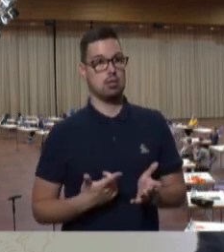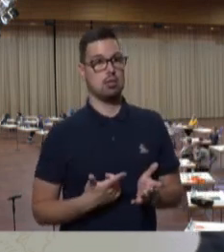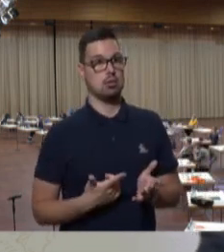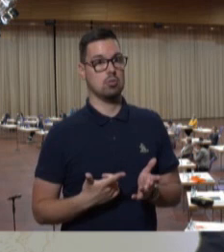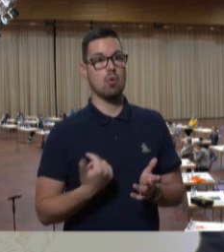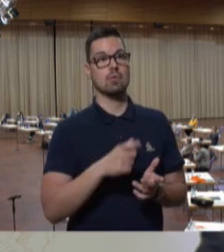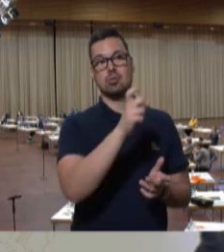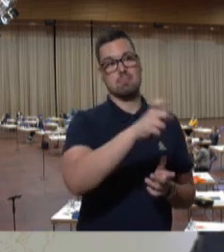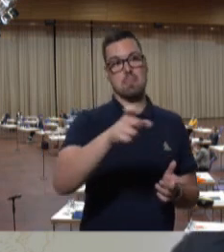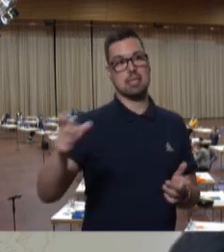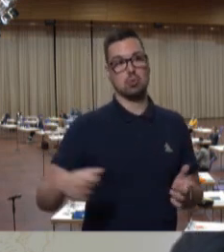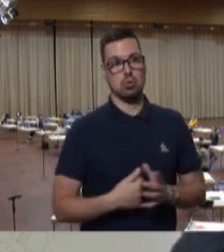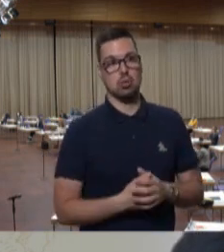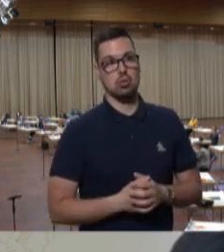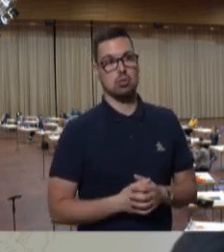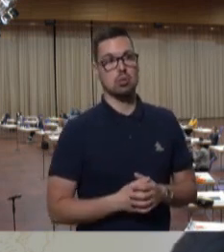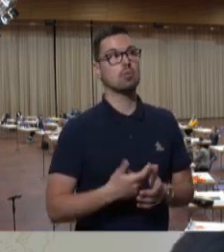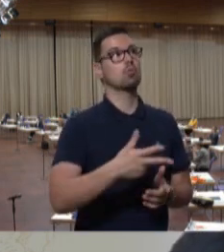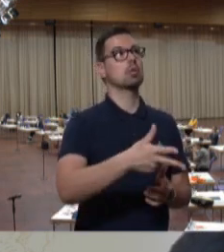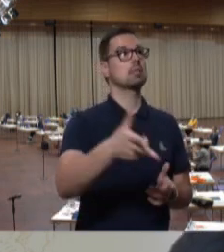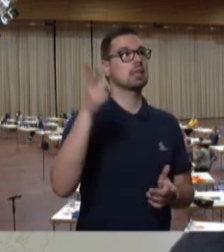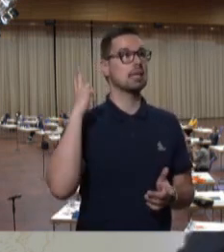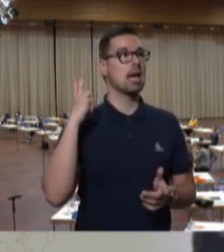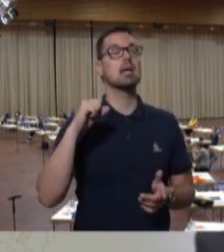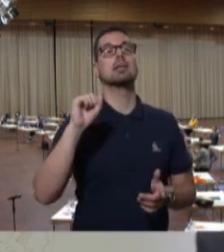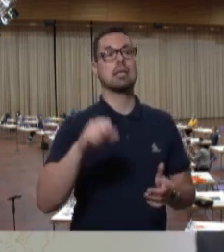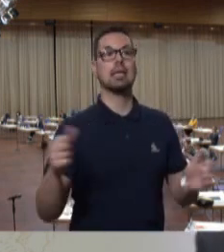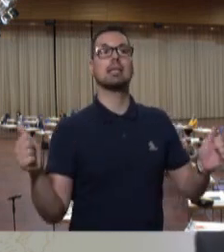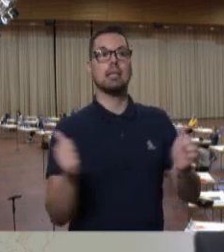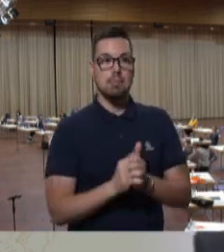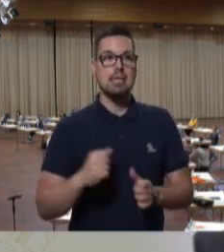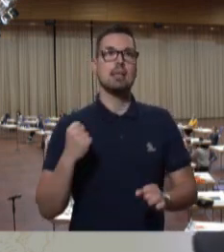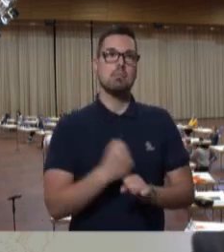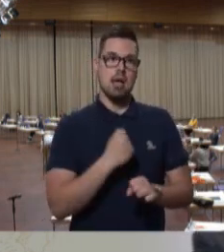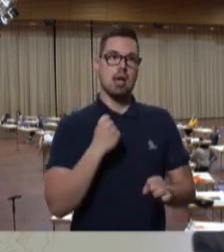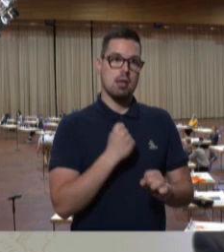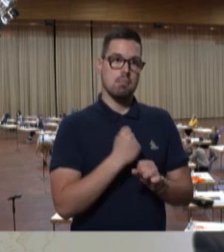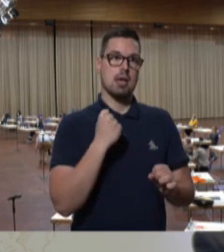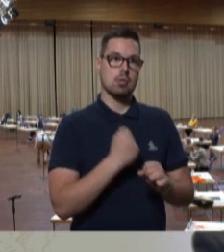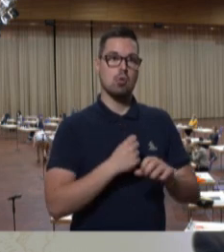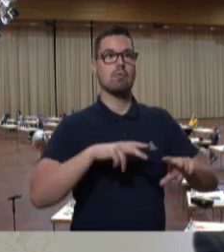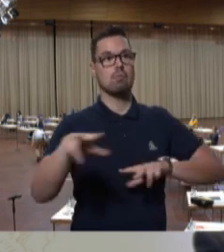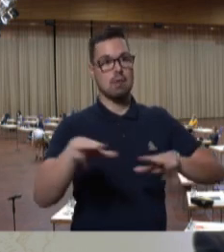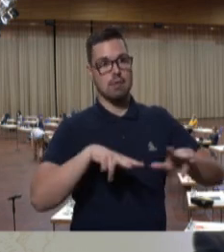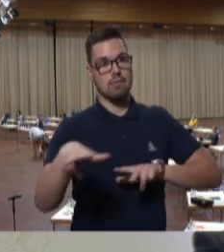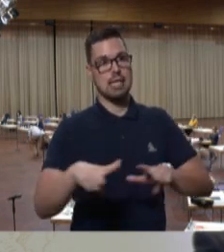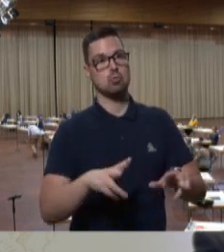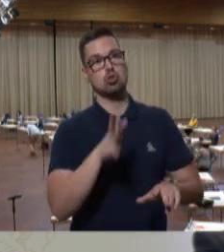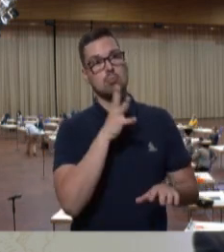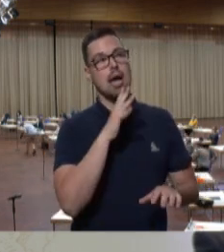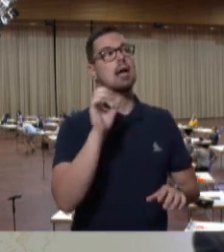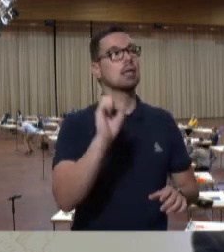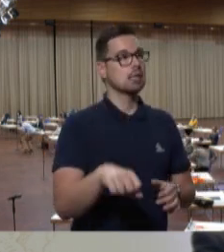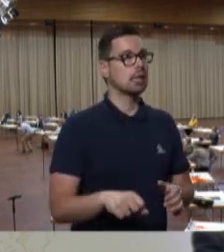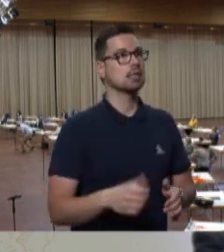unpersönlich ist. Und mein Angebot vor drei Jahren steht, wir können gerne alle gemeinsam daran arbeiten, Verwaltungssprache bürgerfreundlicher zu machen